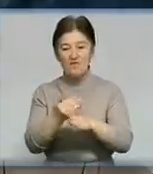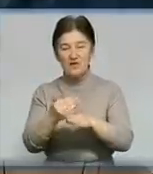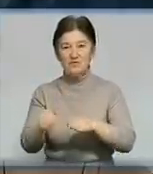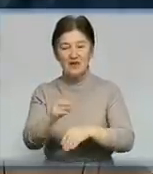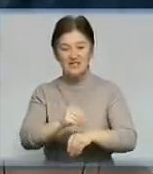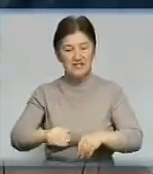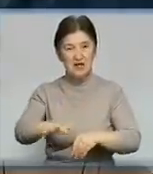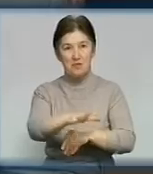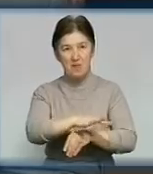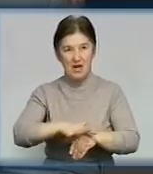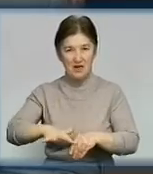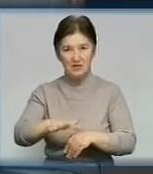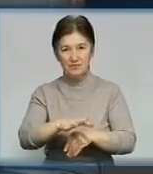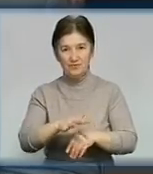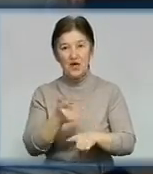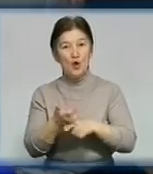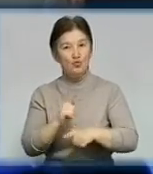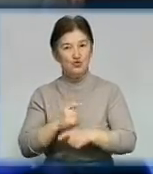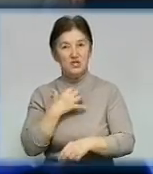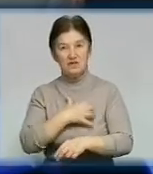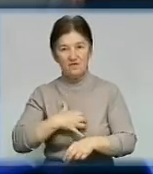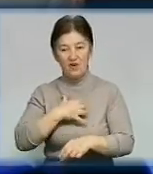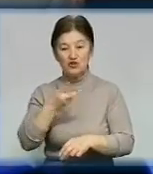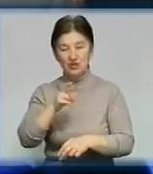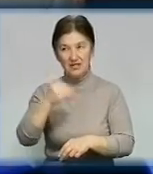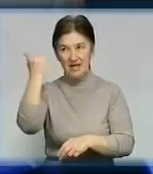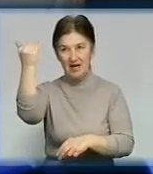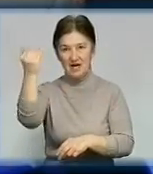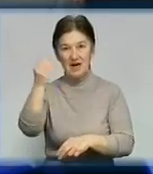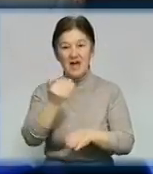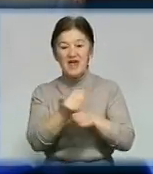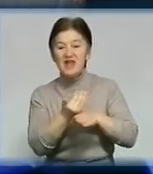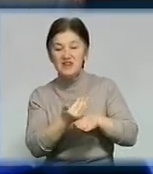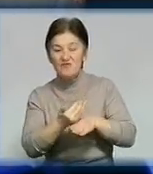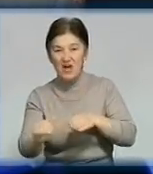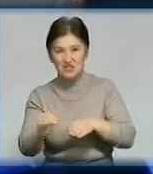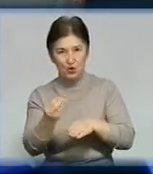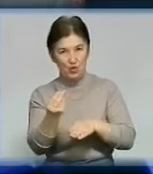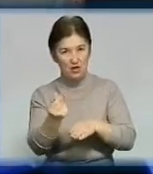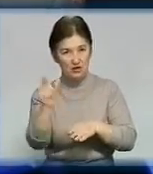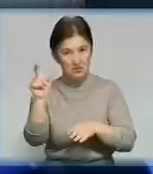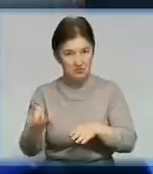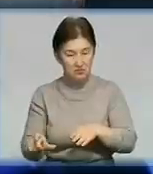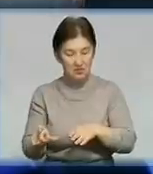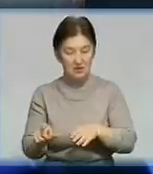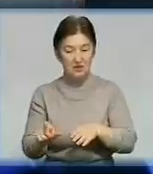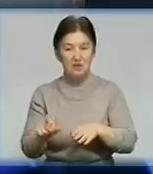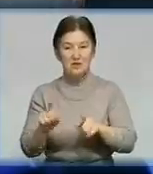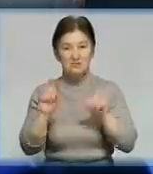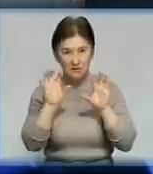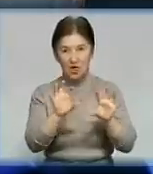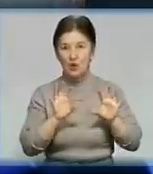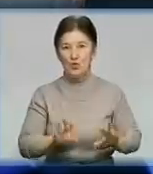земельних ділянок. Дуже важливо для інвестора – це стабільність закону, в першу чергу, касаючихся